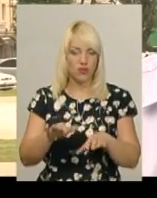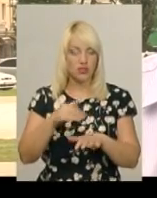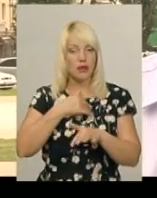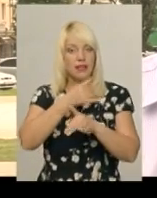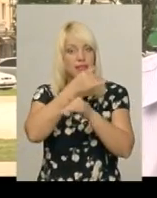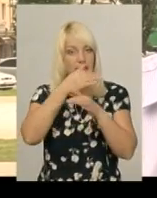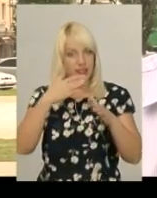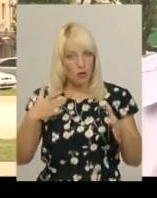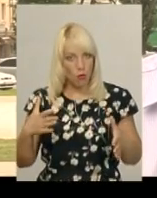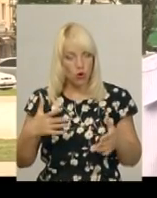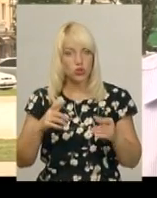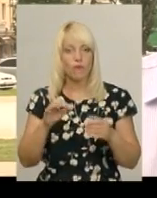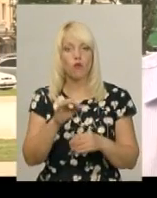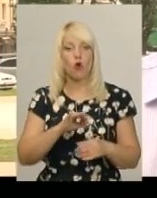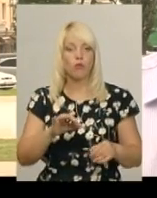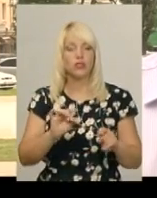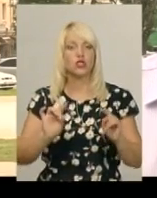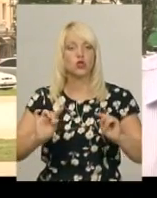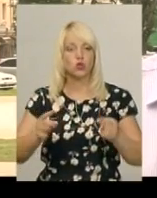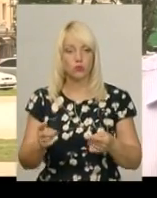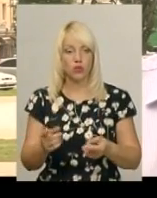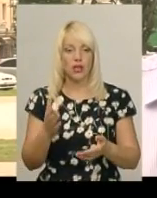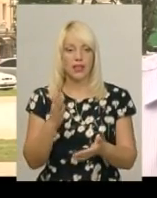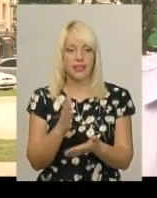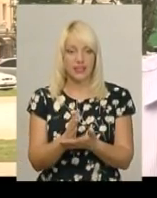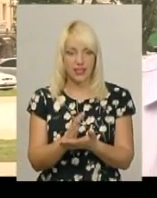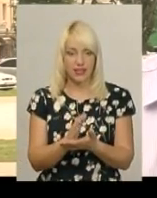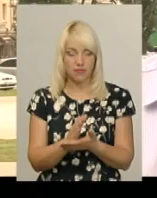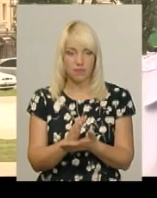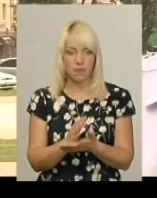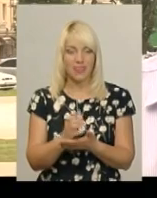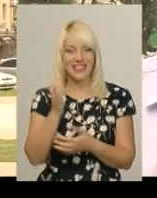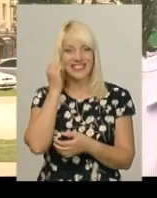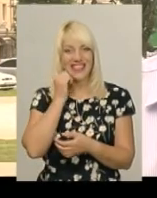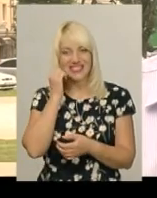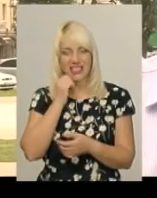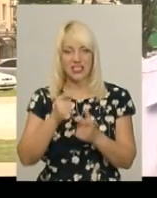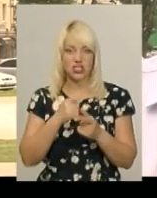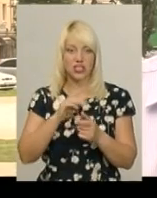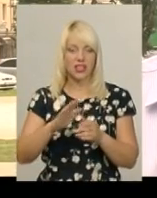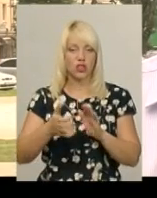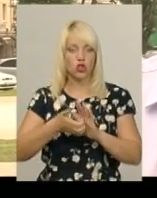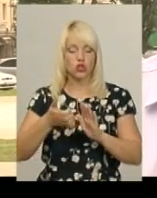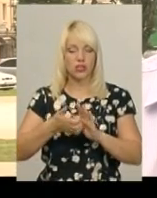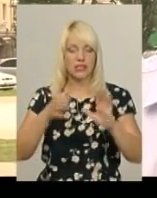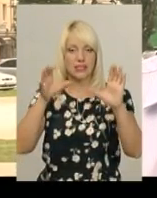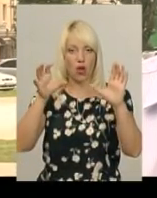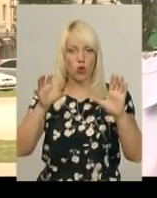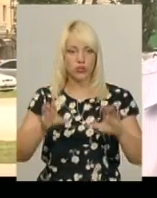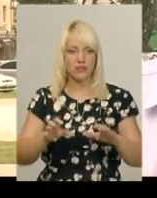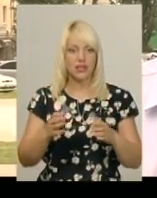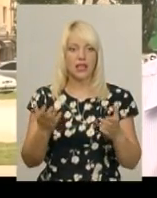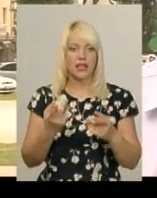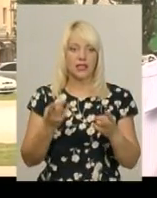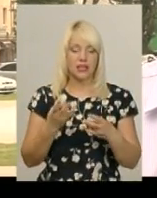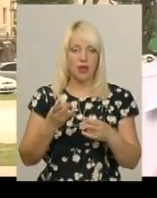області. Чому? І десь чи застаріли, чи не досконали норми законодавства, які